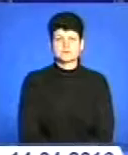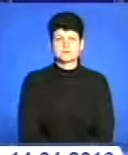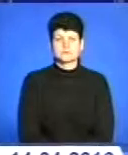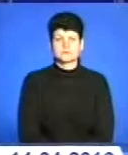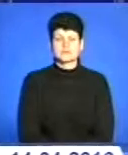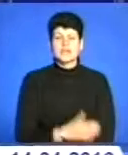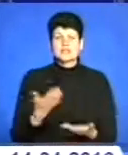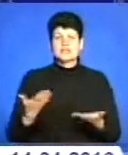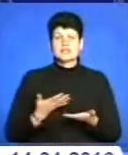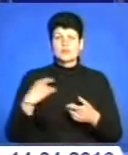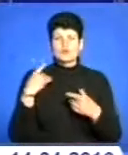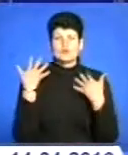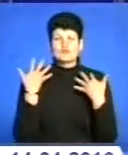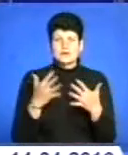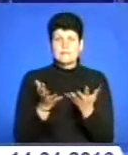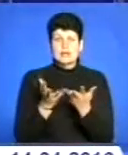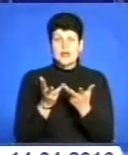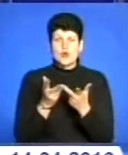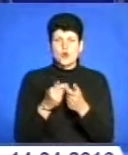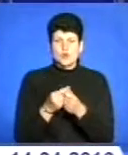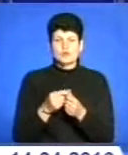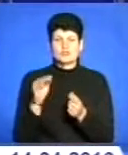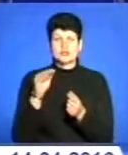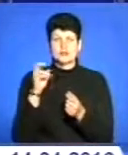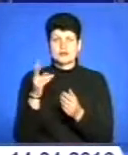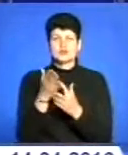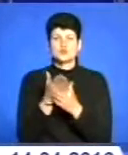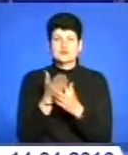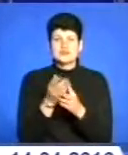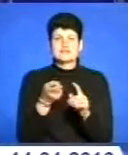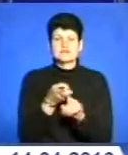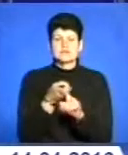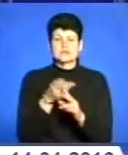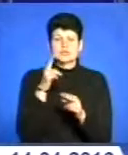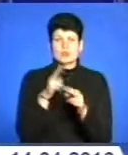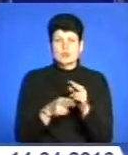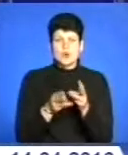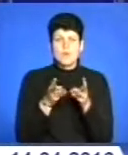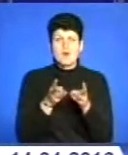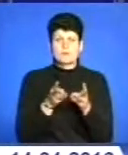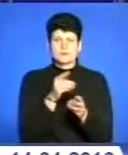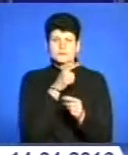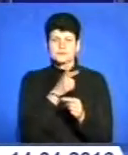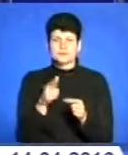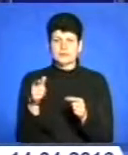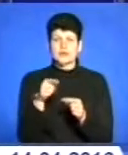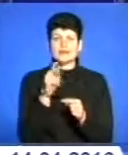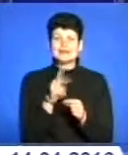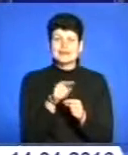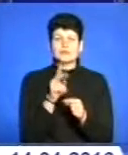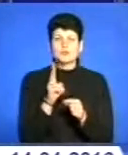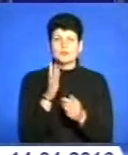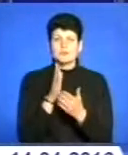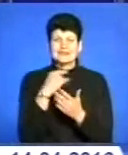Жителям області вже перераховують розмір житлової субсидії у зв'язку із завершенням опалювального сезону. Тим, хто користується